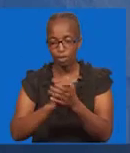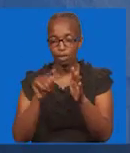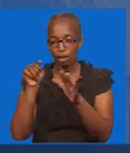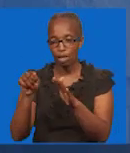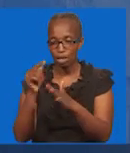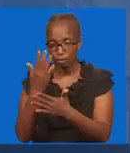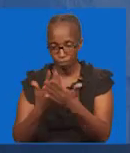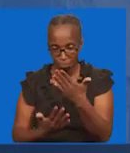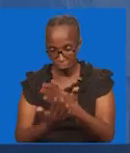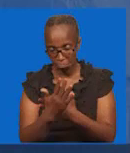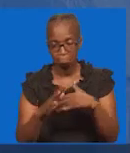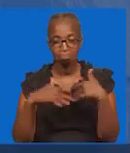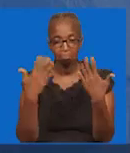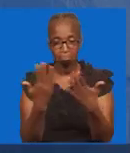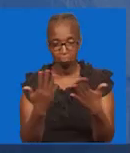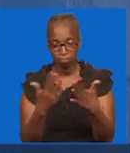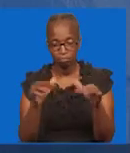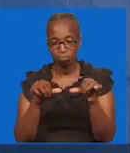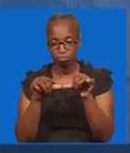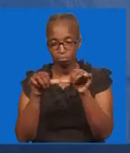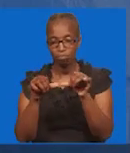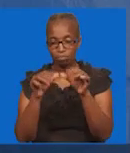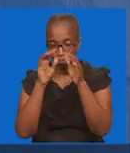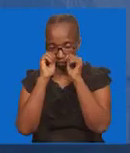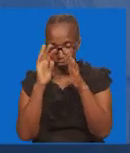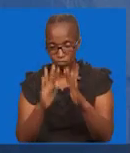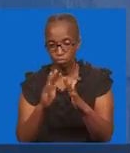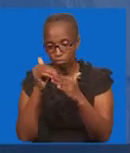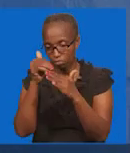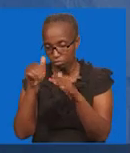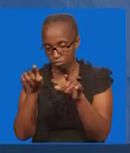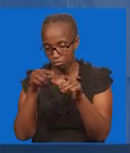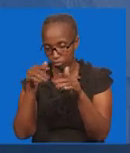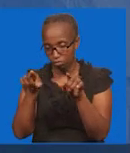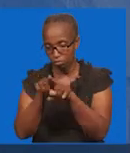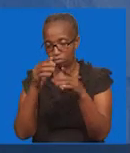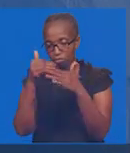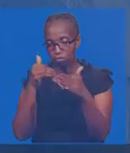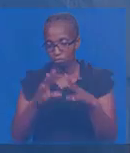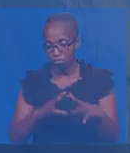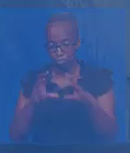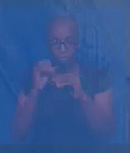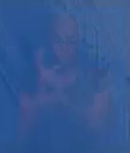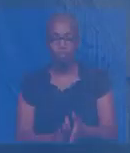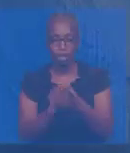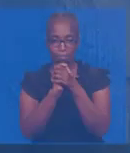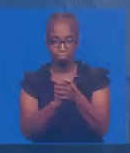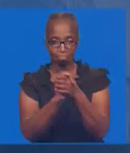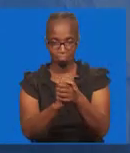katika kipindi iki tama nyuni ya mbaraka Karibu, tuelele na kuinuliwa pamoja